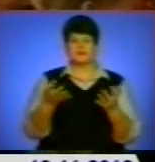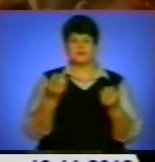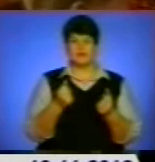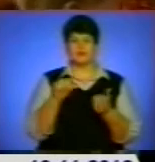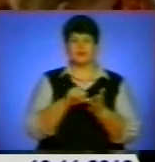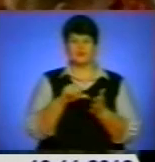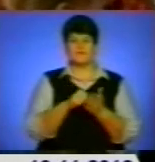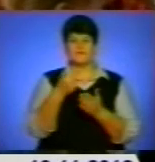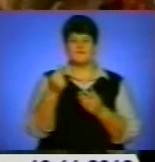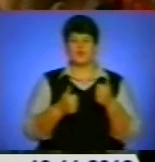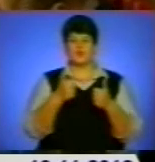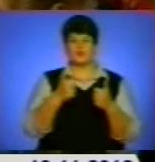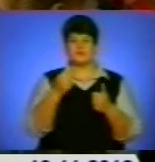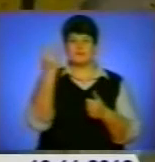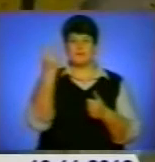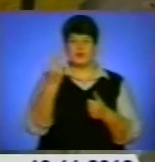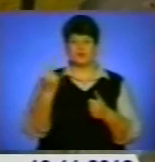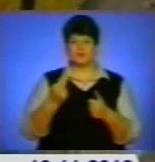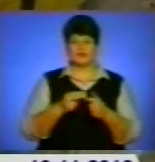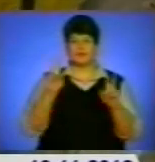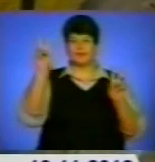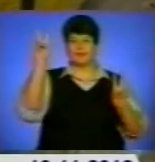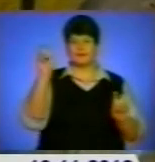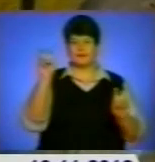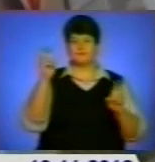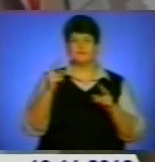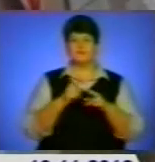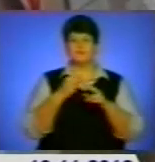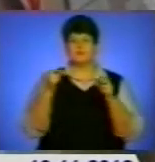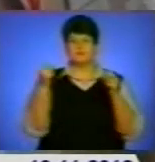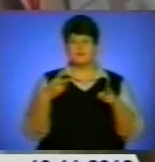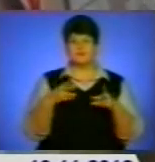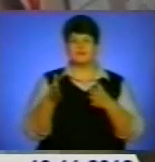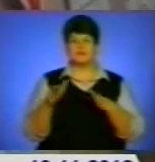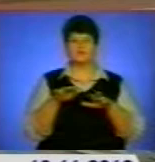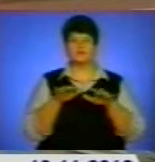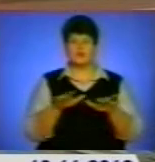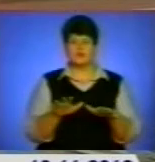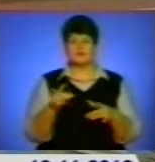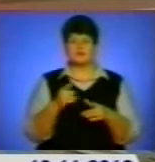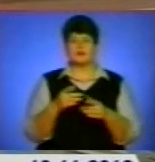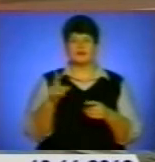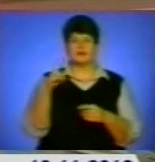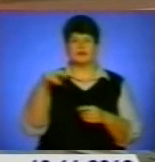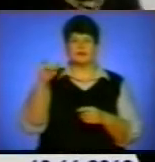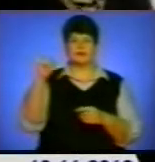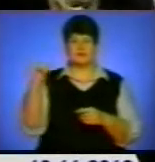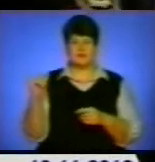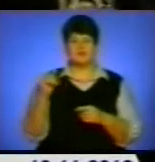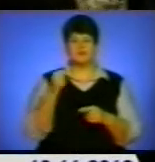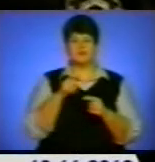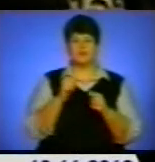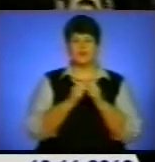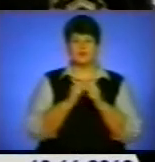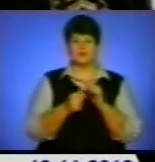«Малюнка», тематикою якого стала «Безпека на дорозі». Творчі змагання організували співробітники обласного управління Державної інспекції. Від них кожен